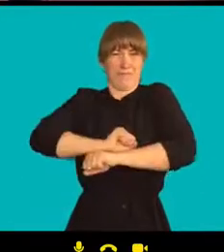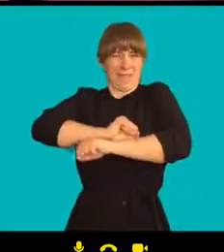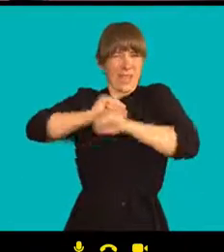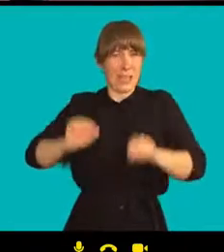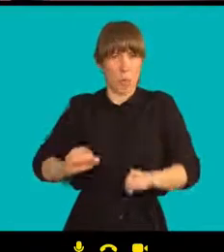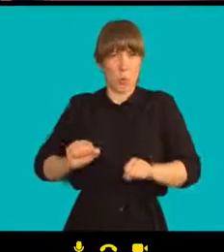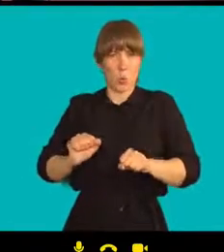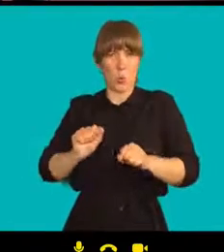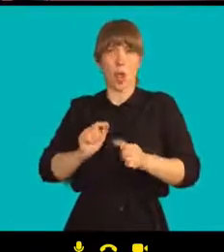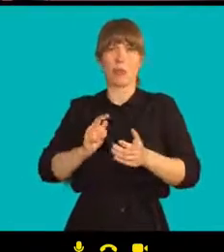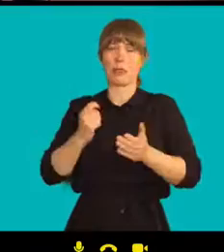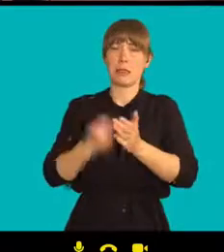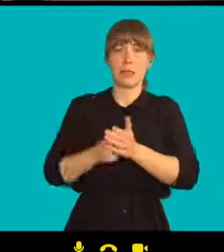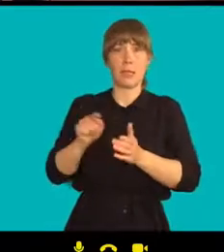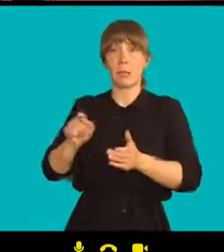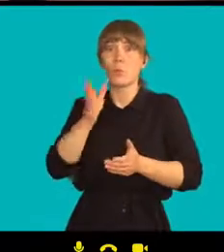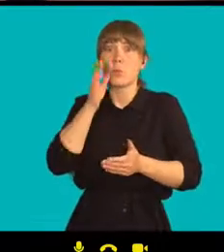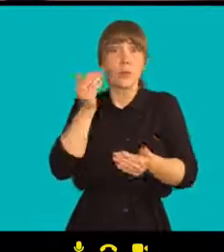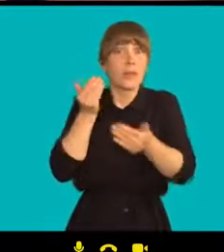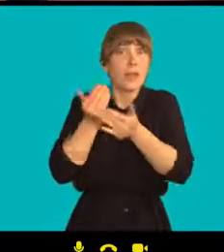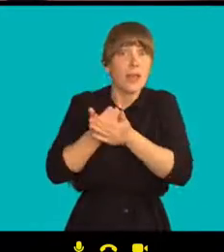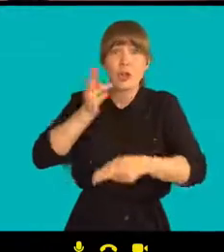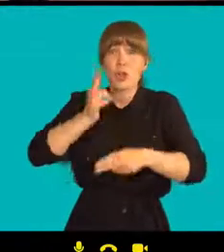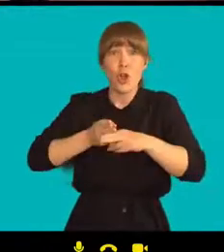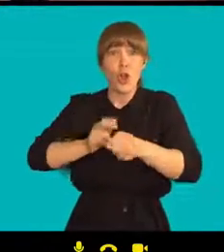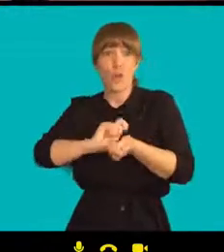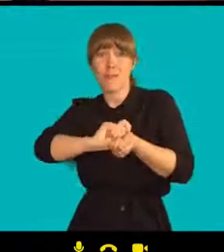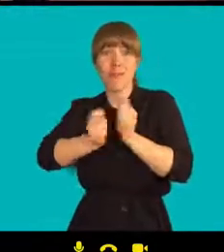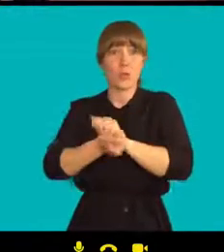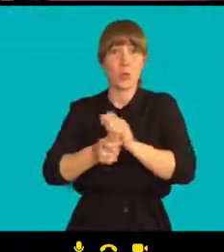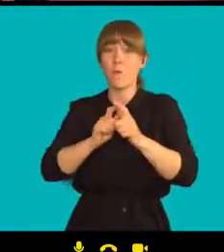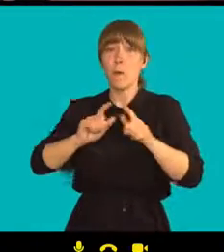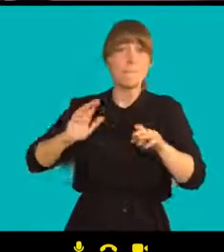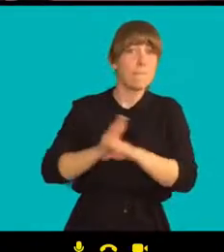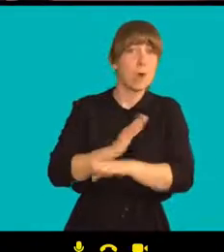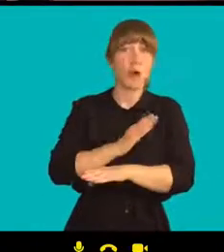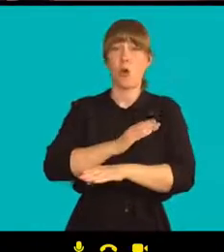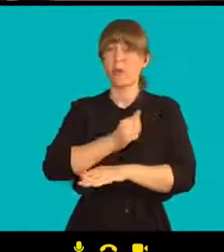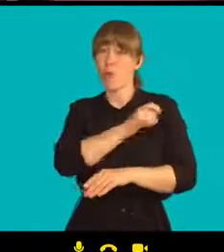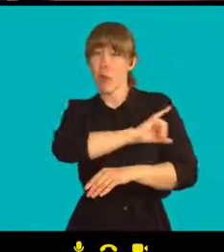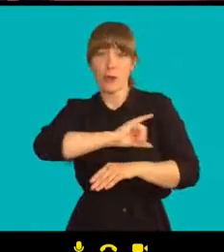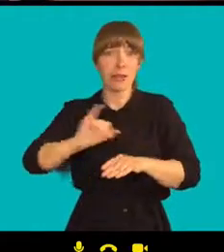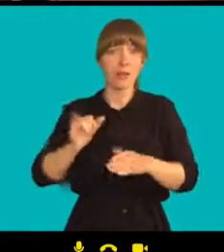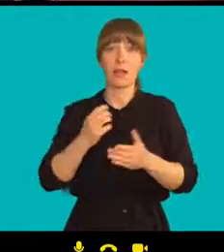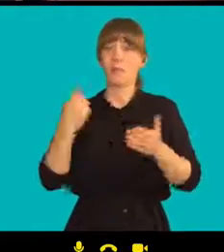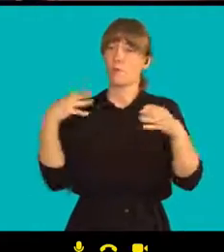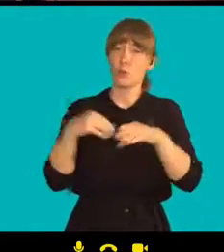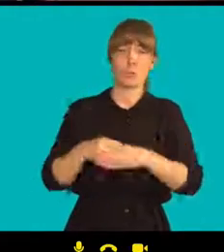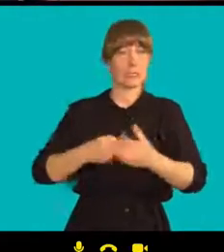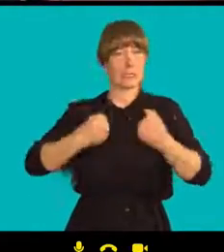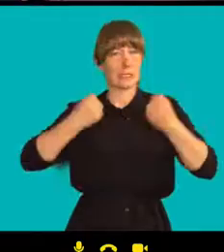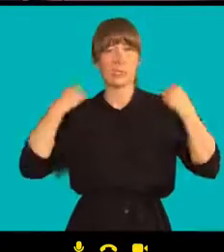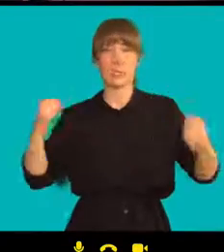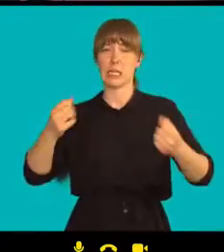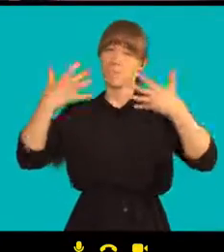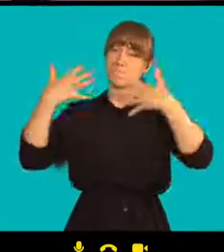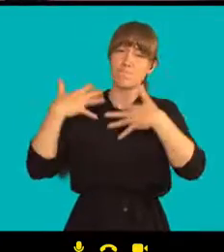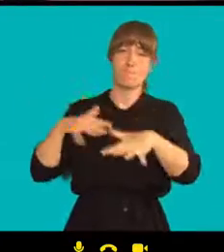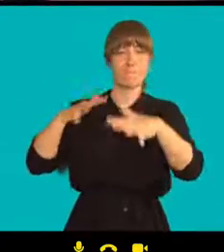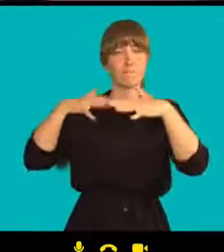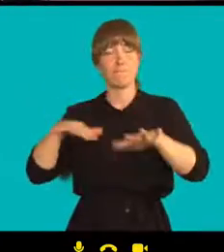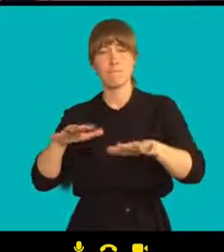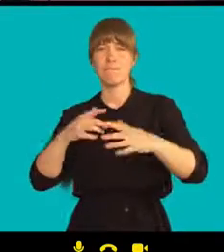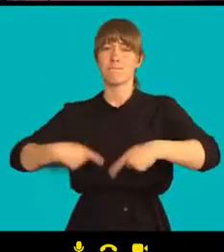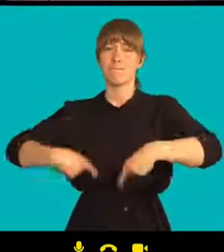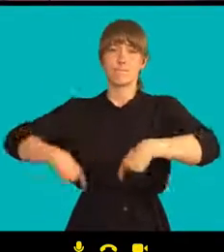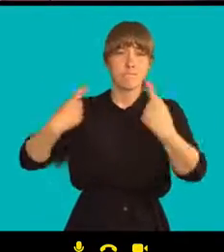kteří po letech projevili obrovský entuziasmus a obrovského naději, že ta jejich naději se